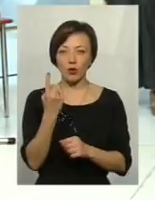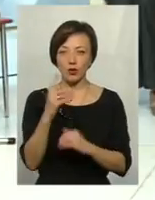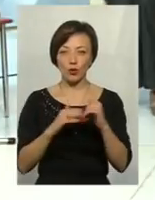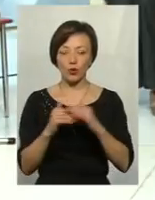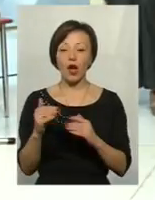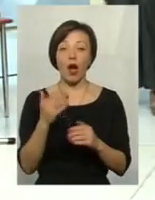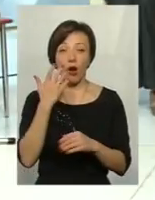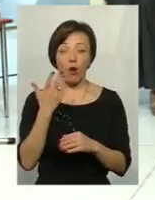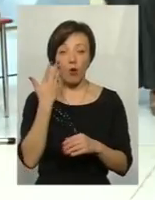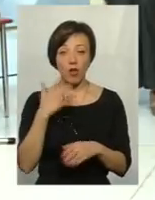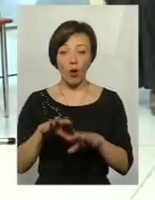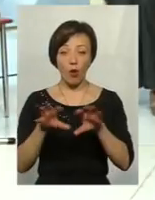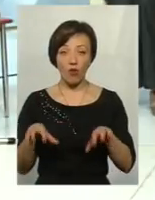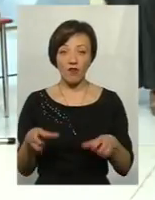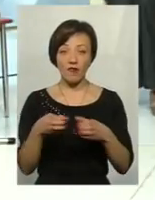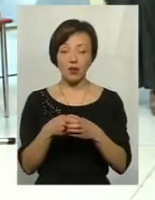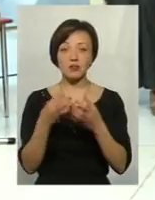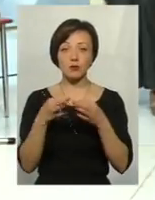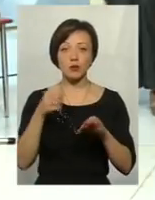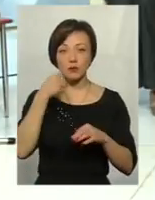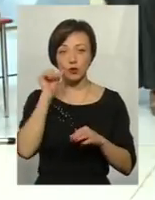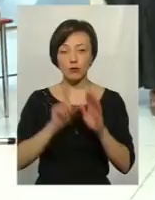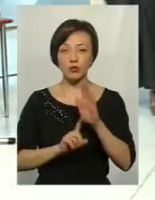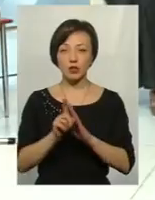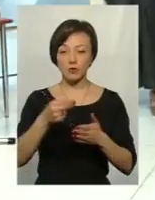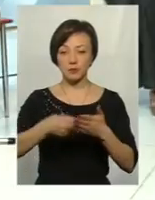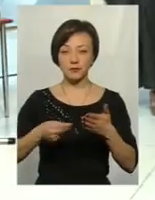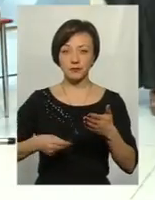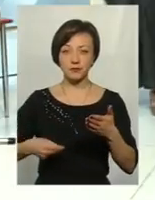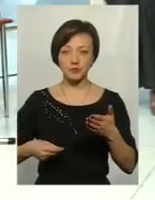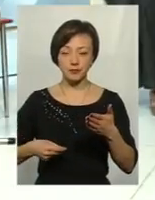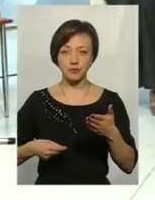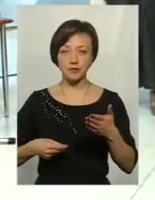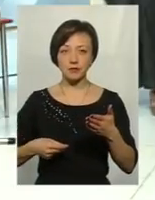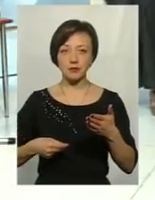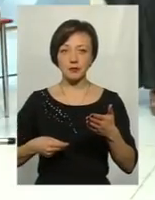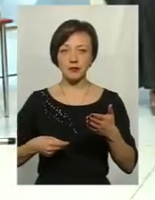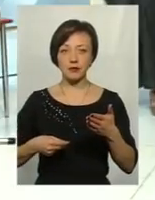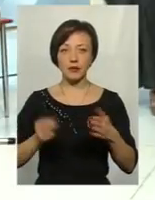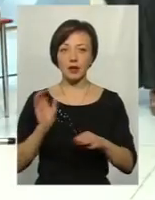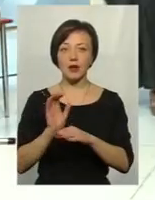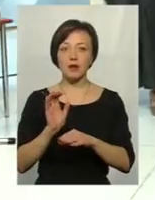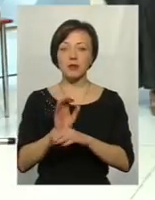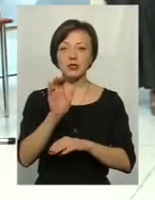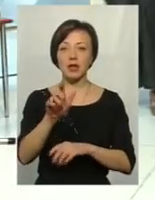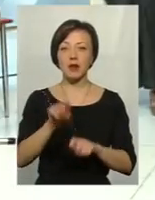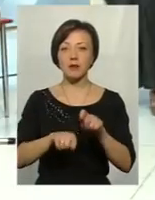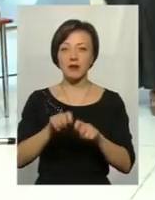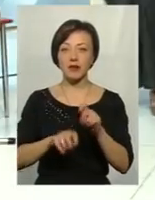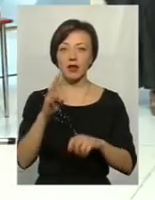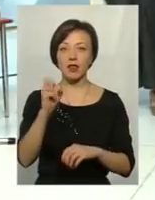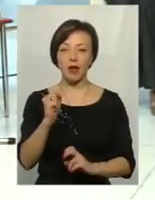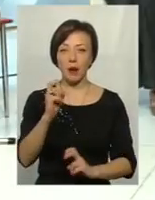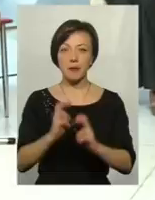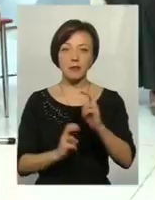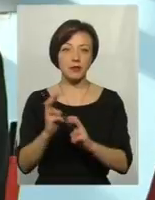голові фракції «Свободи», після того, як він вчора почав збирати підписи на дострокову сесію, привисилають перевірки на підприємство за